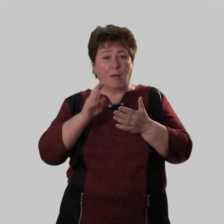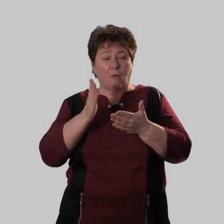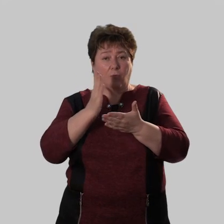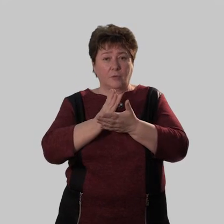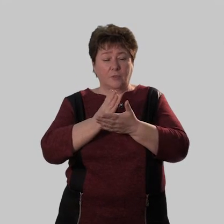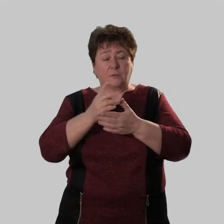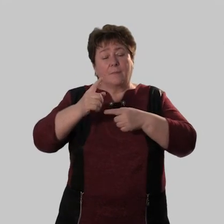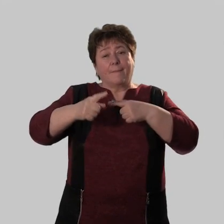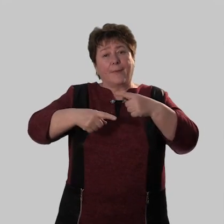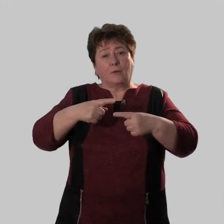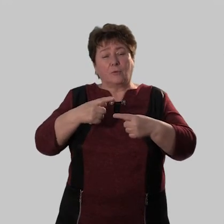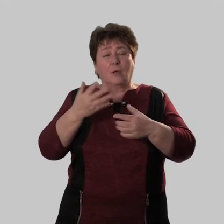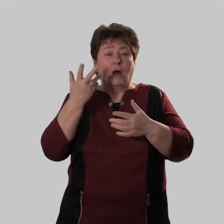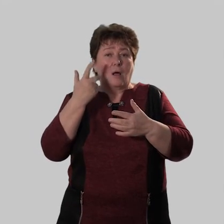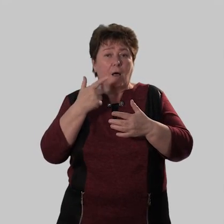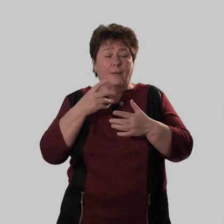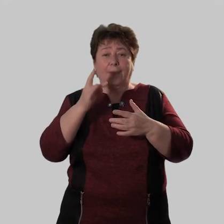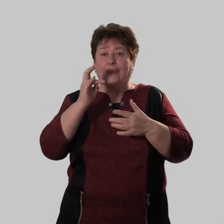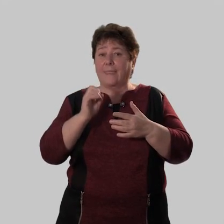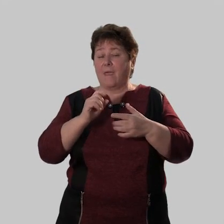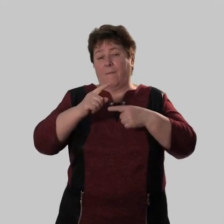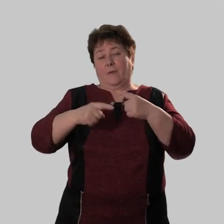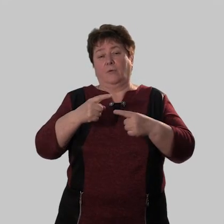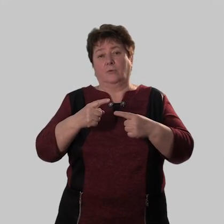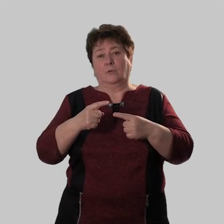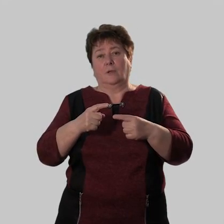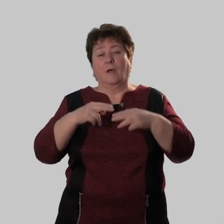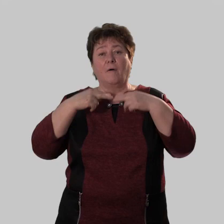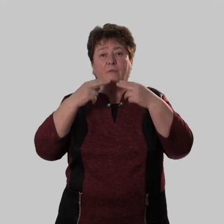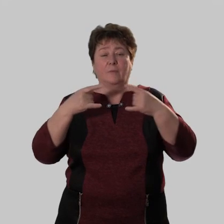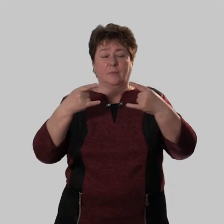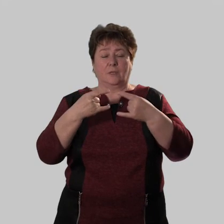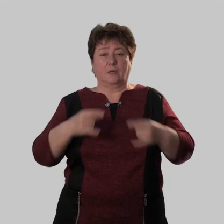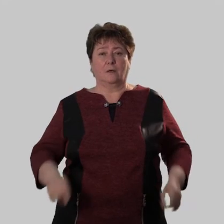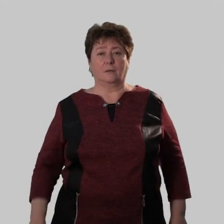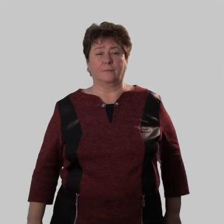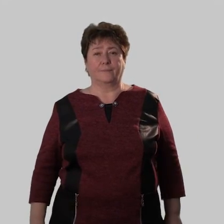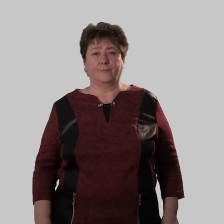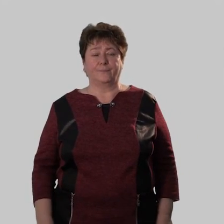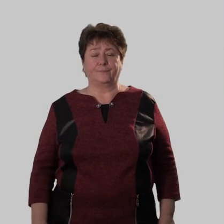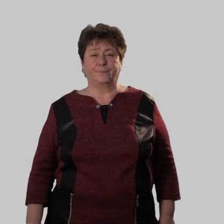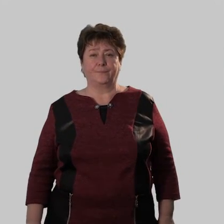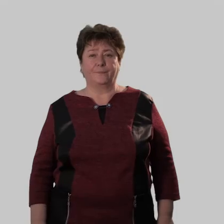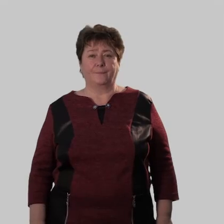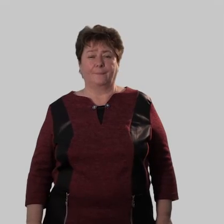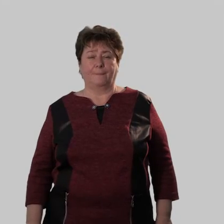глаголы бывают переходными, а когда непереходными. Внимание на экран.